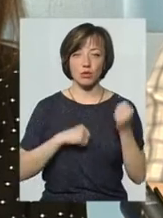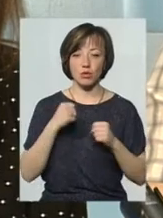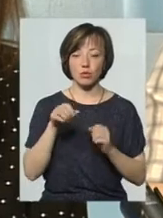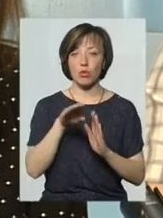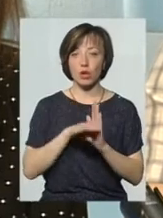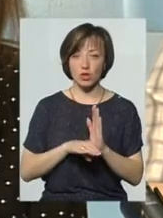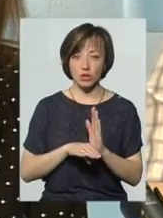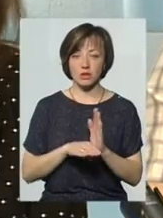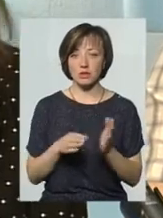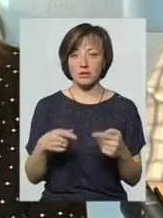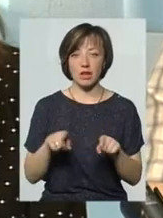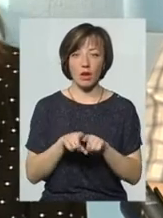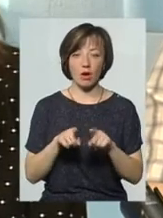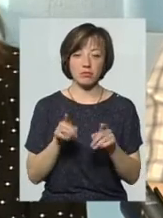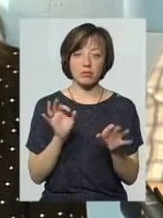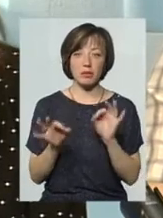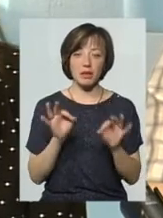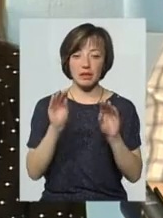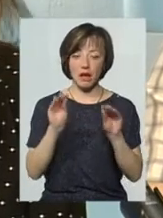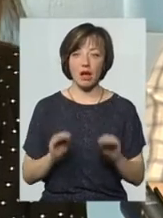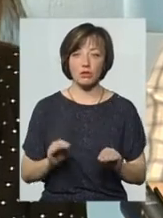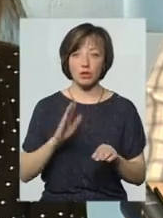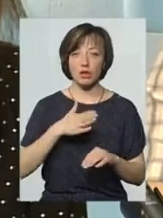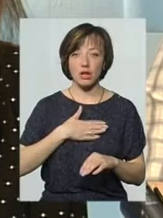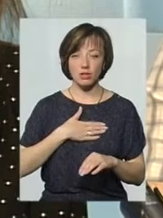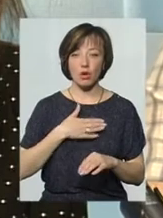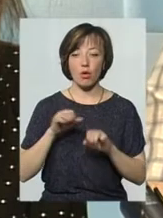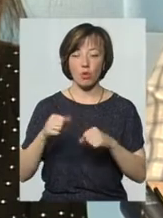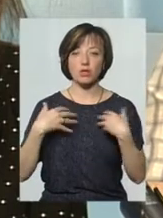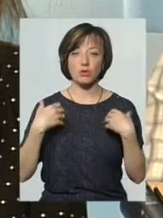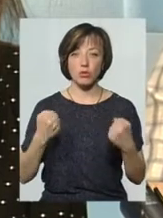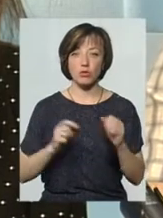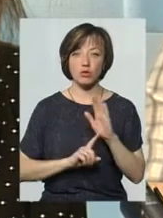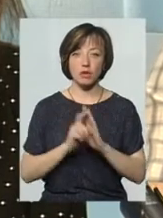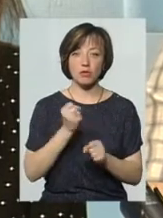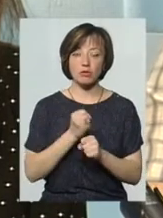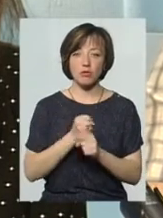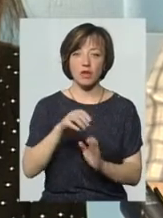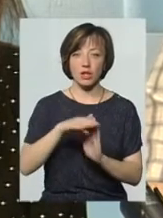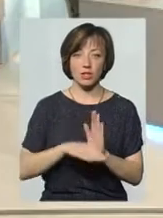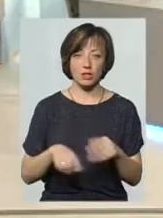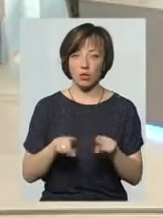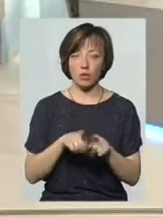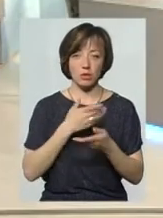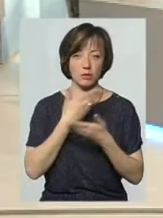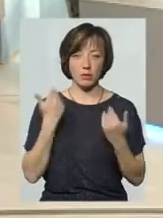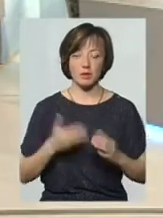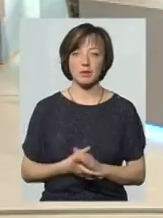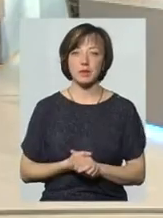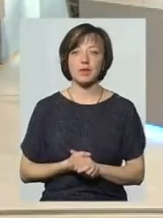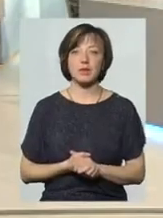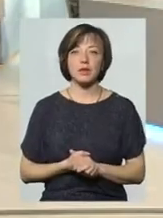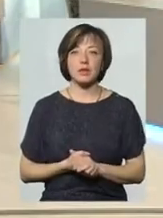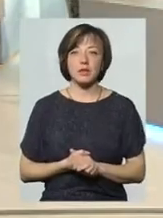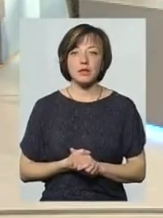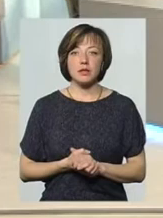погіршився, хоча таких об'єктивних даних про те, що наша охорона здоров'я почала працювати гірше, такого немає. Це зрозуміло,